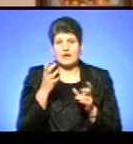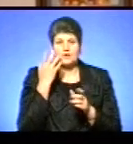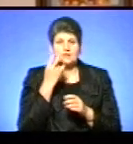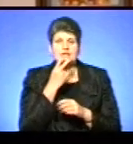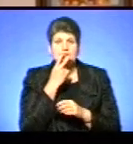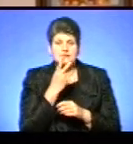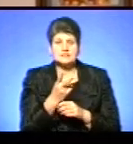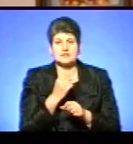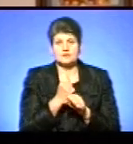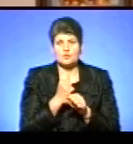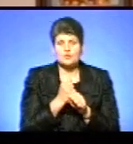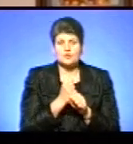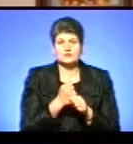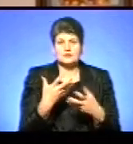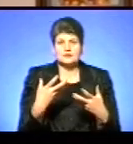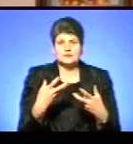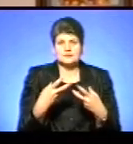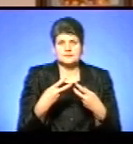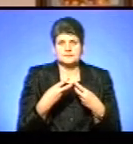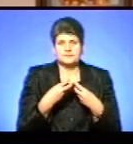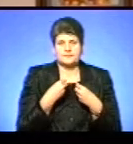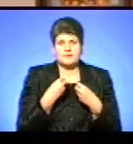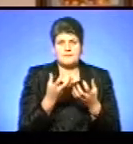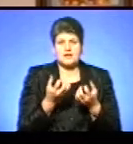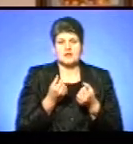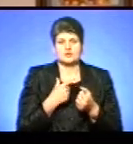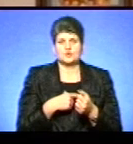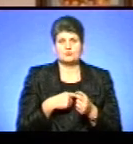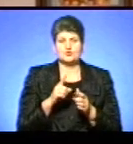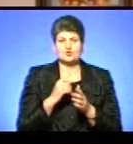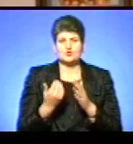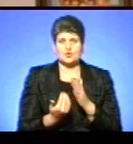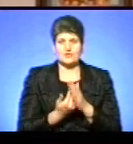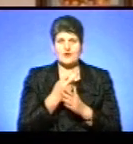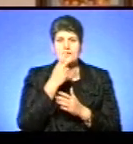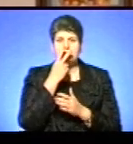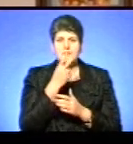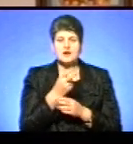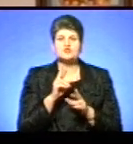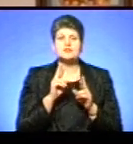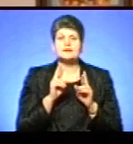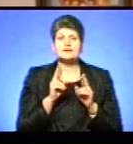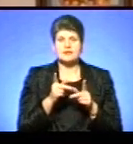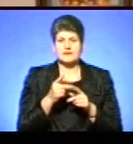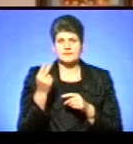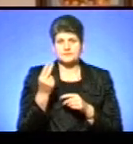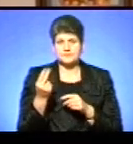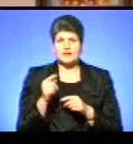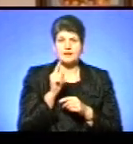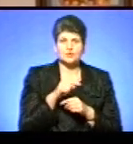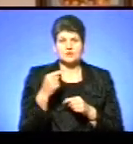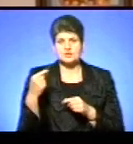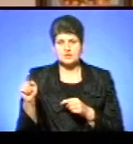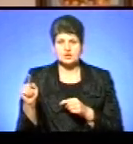кожну роботу, ти надихаєшся, ти вичерпаєш для себе щось нове. Ти бачиш, як зображує той чи інший